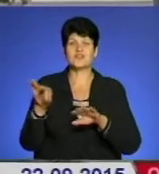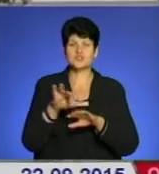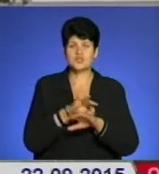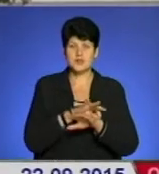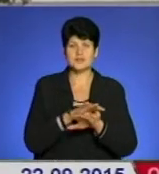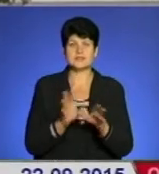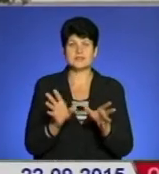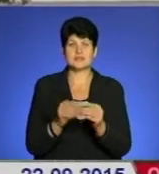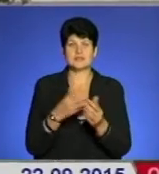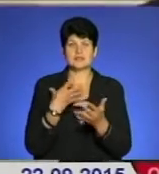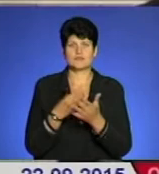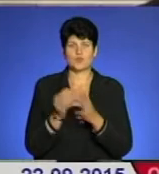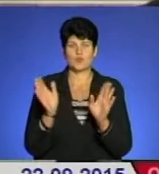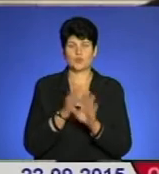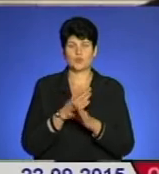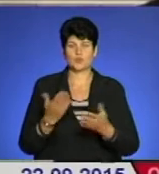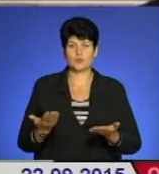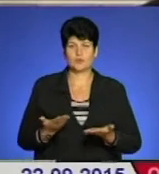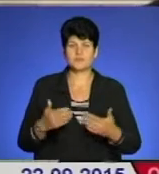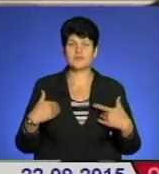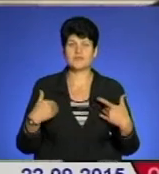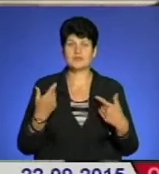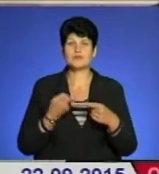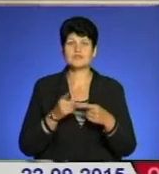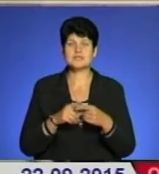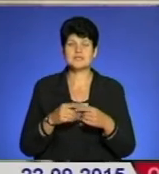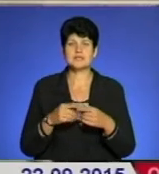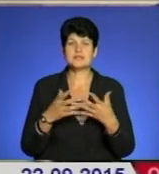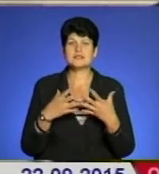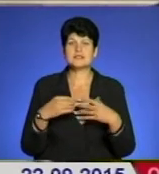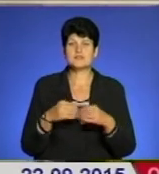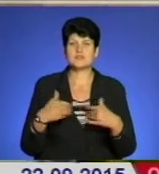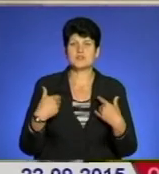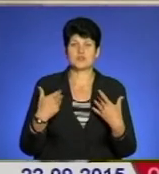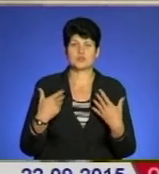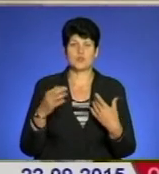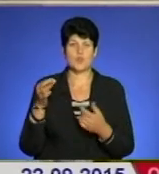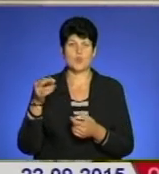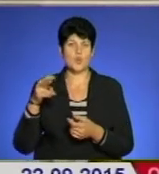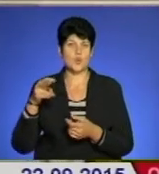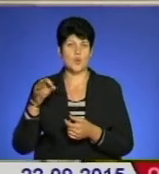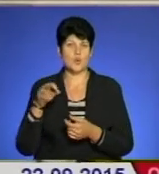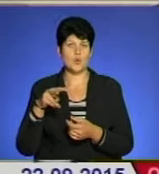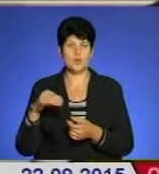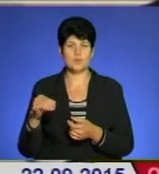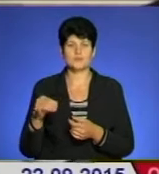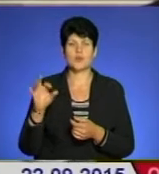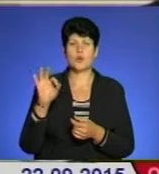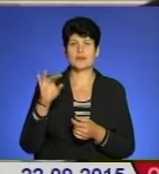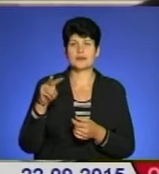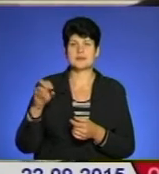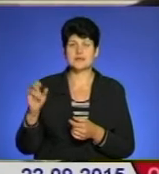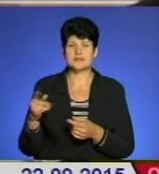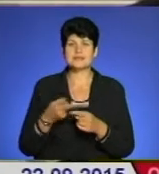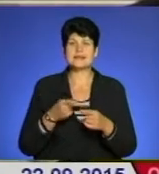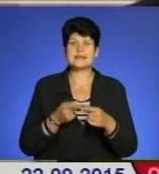'єднала свої долі. Вітаючи так і всіма, вітаючи Олю і Олександра з цією